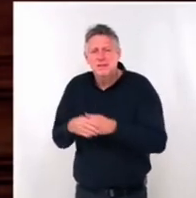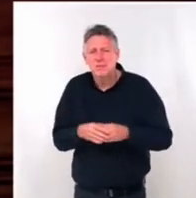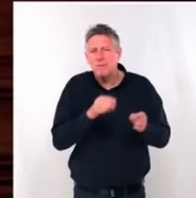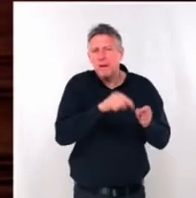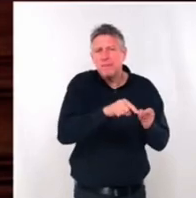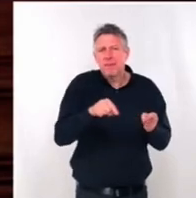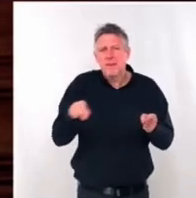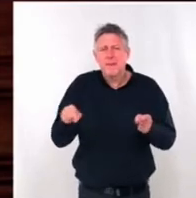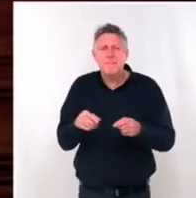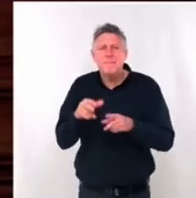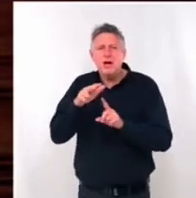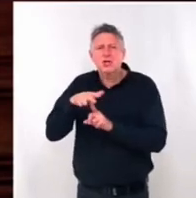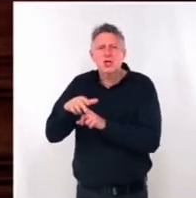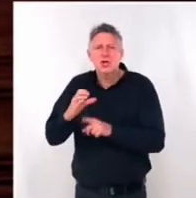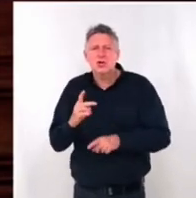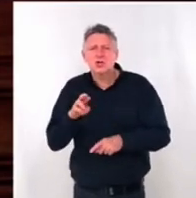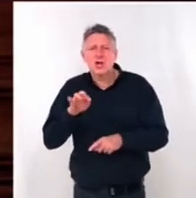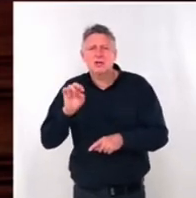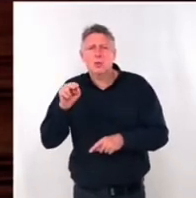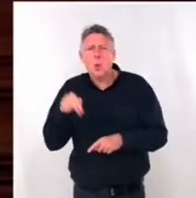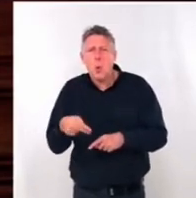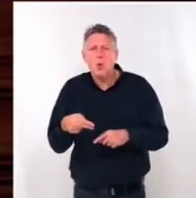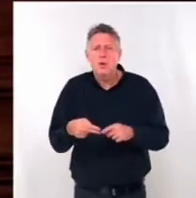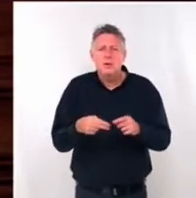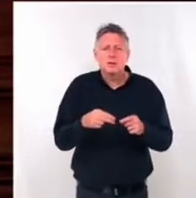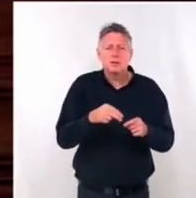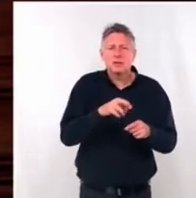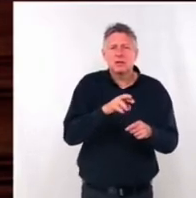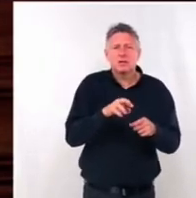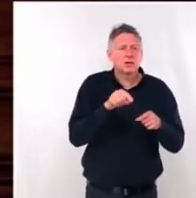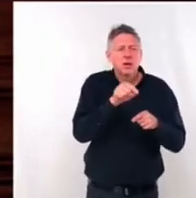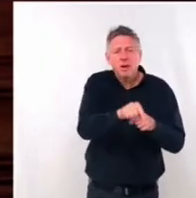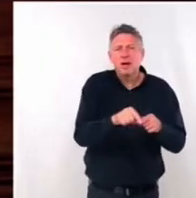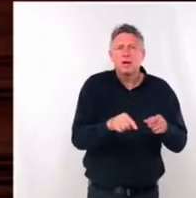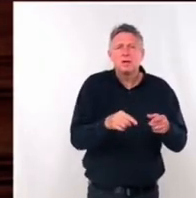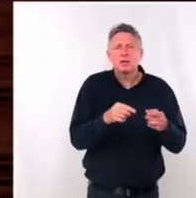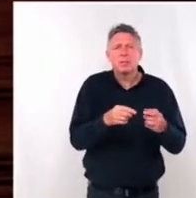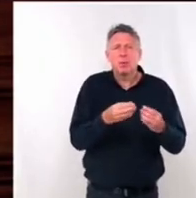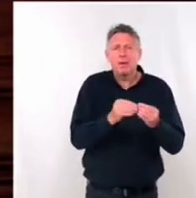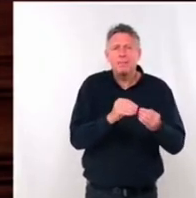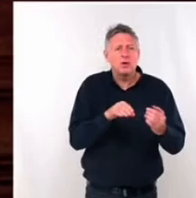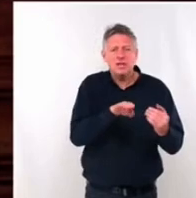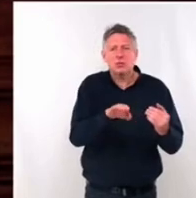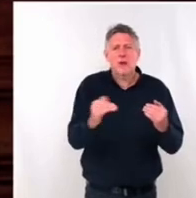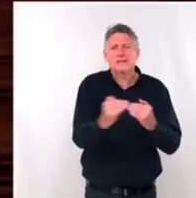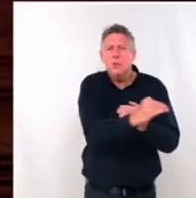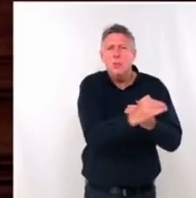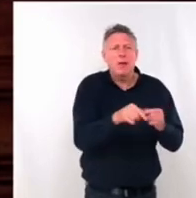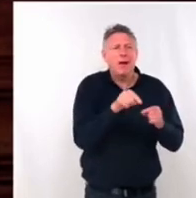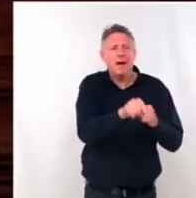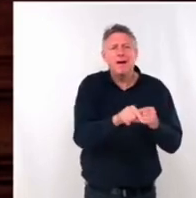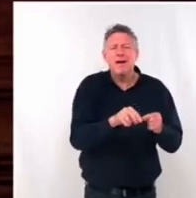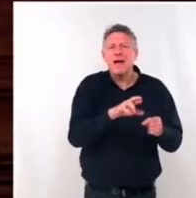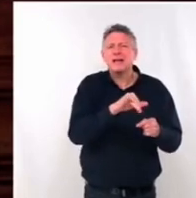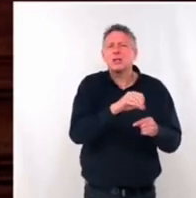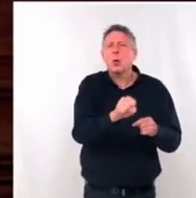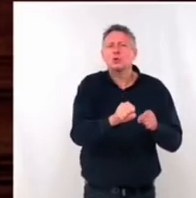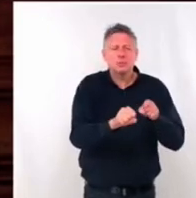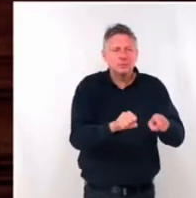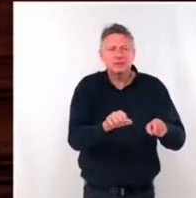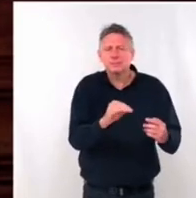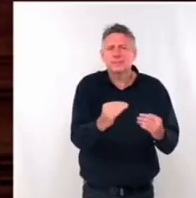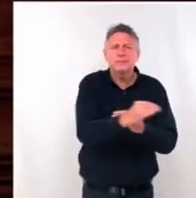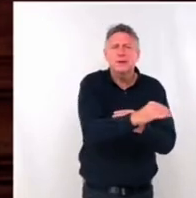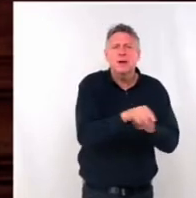idem. Rue Ginaire de Los Rios, l'essence de circulation génère des reports de circulation, là encore, des contestations puisque vous n'avez pas